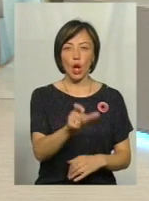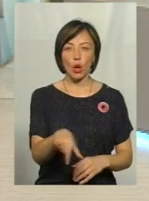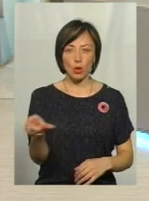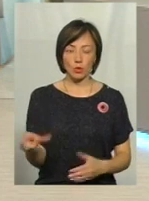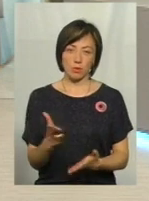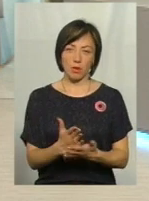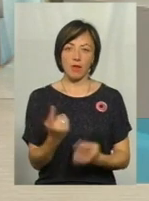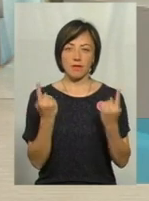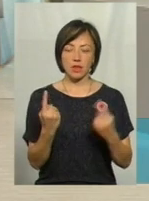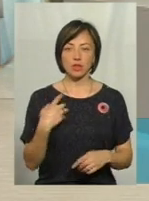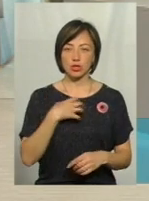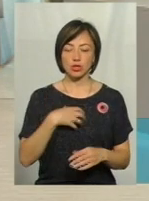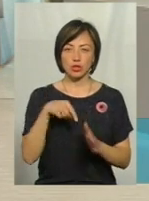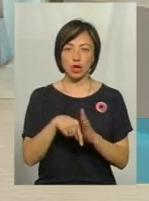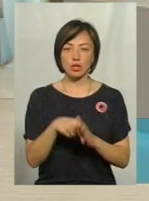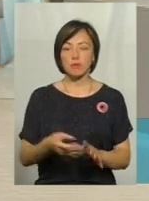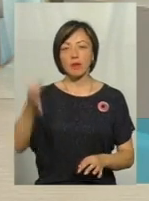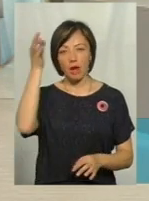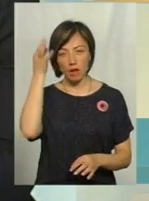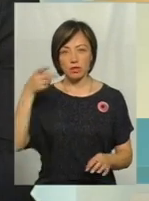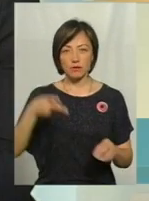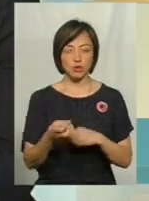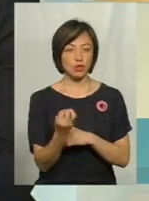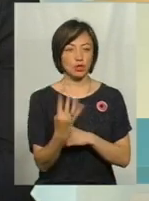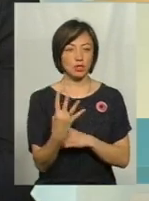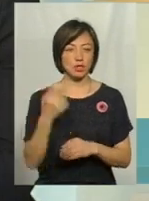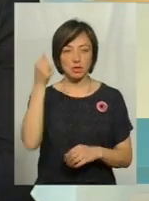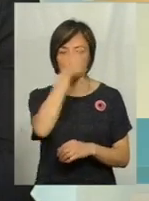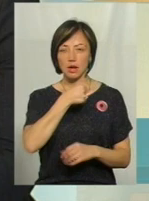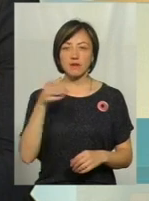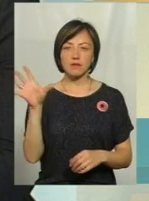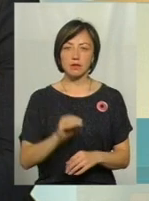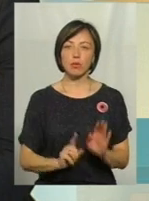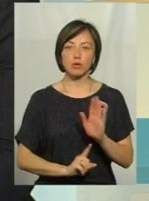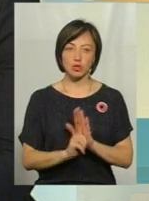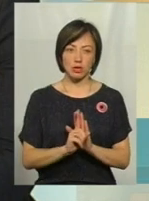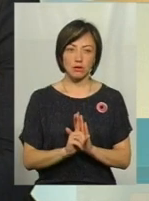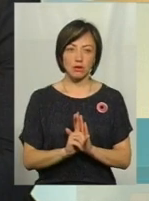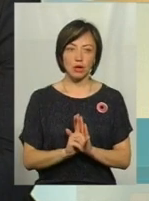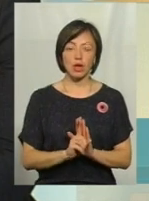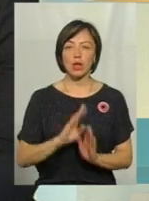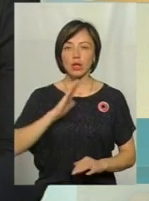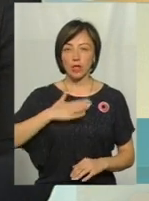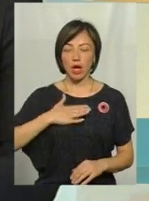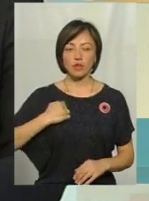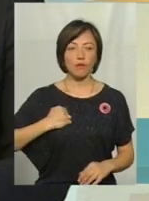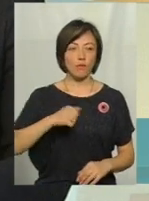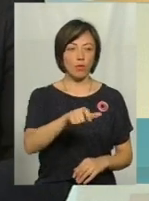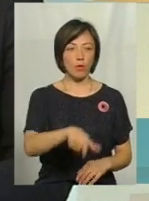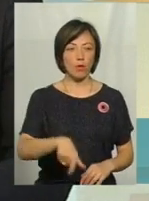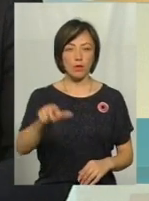велике значення. Пригадуємо, 2014 рік, коли все почалось, наші воїни,